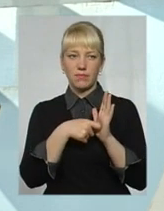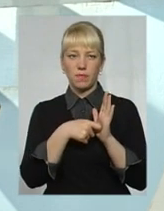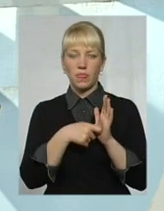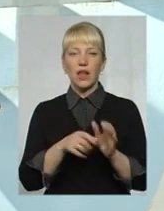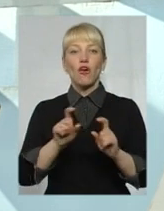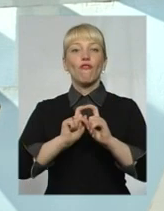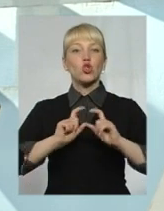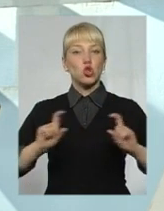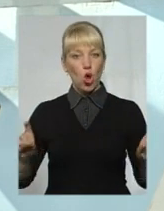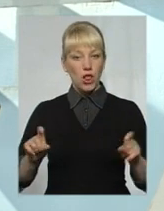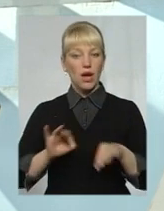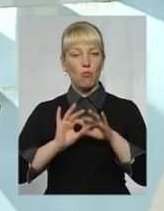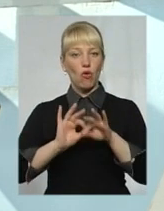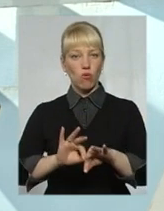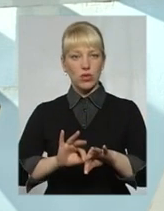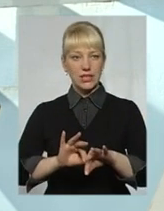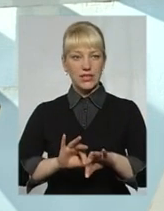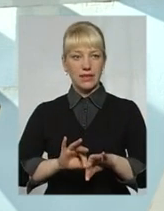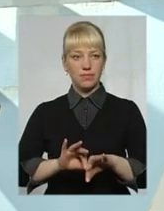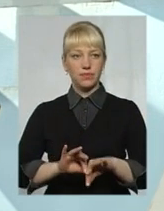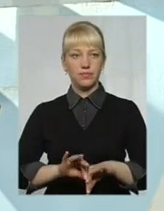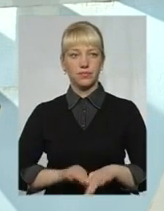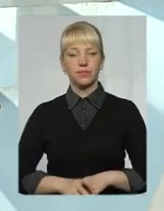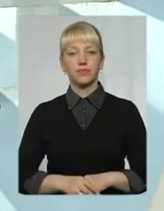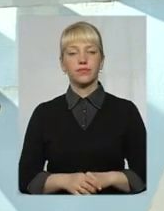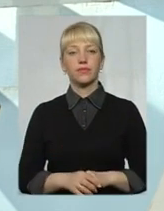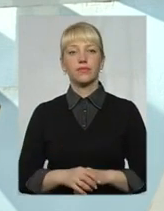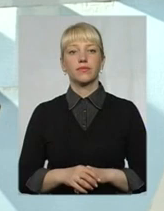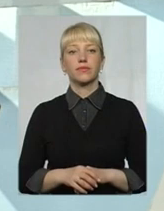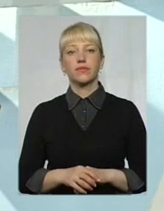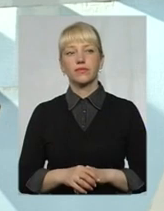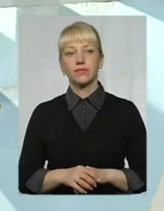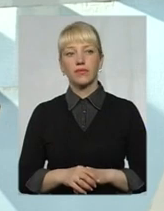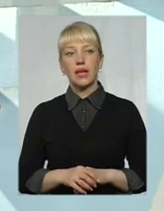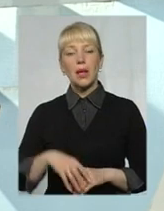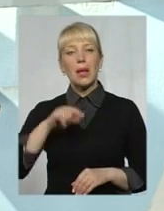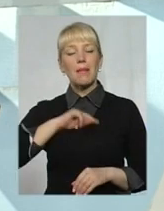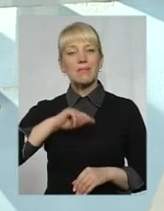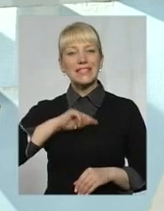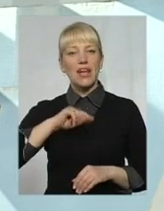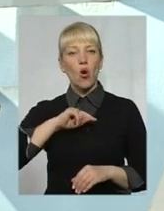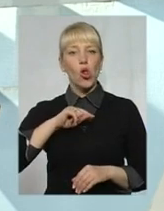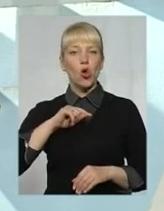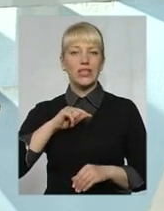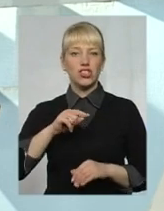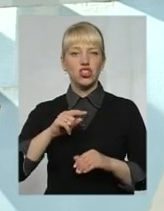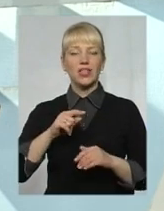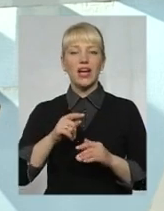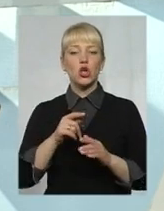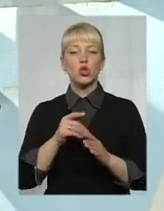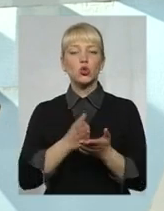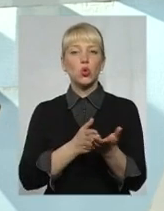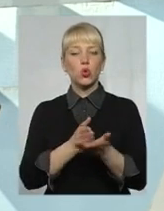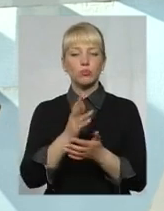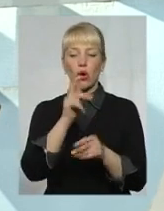В школах проводиться, ну, принаймні, будемо так говорити, психологічна служба, вони контролюють